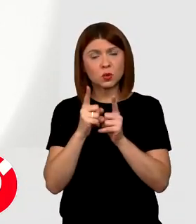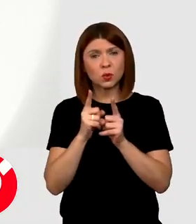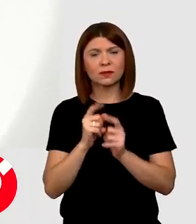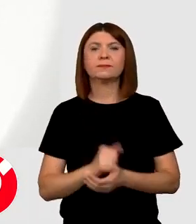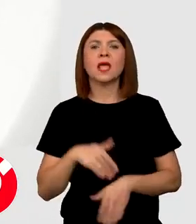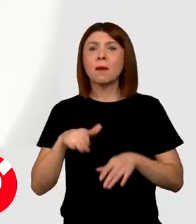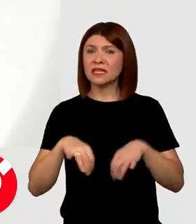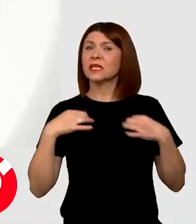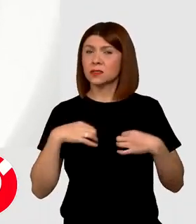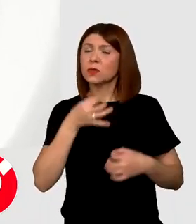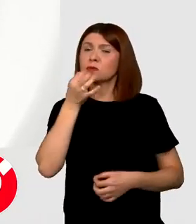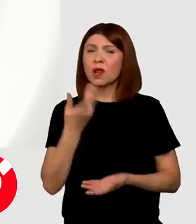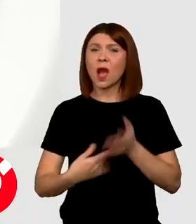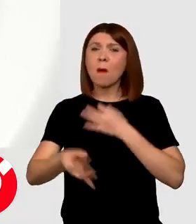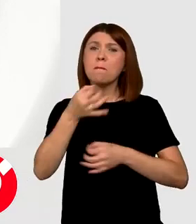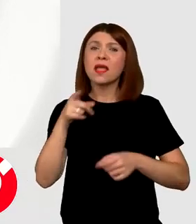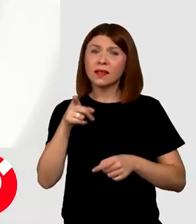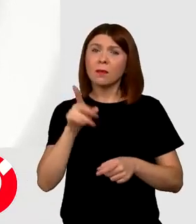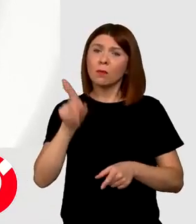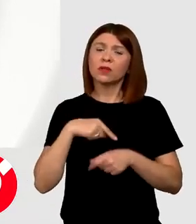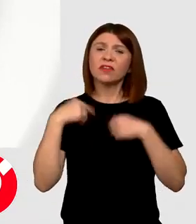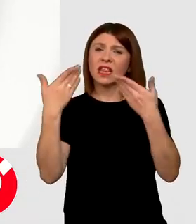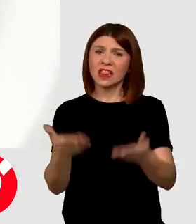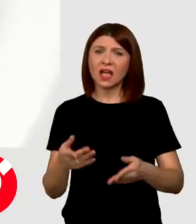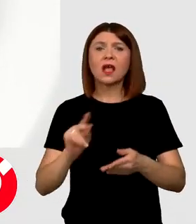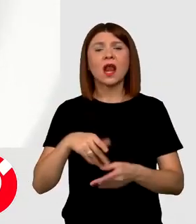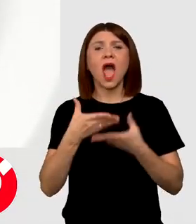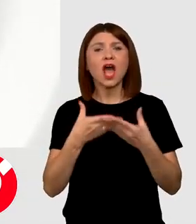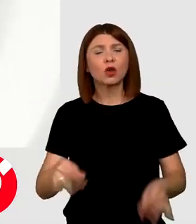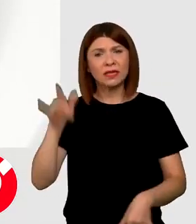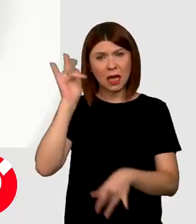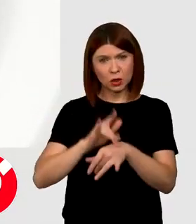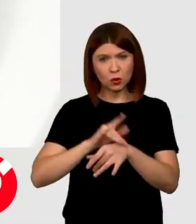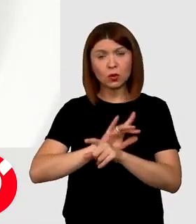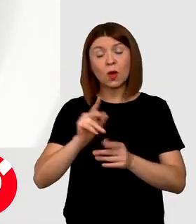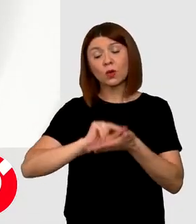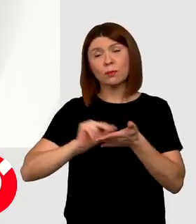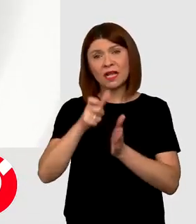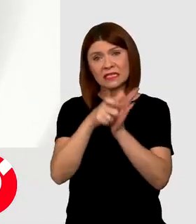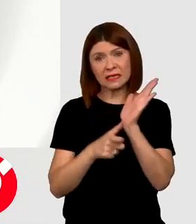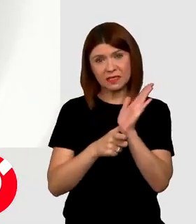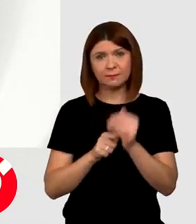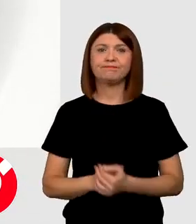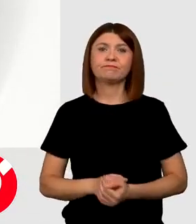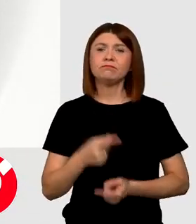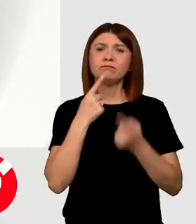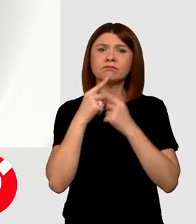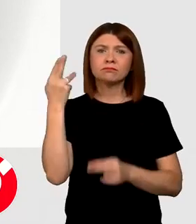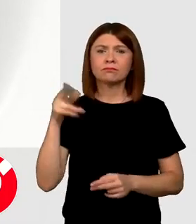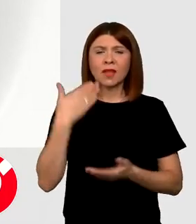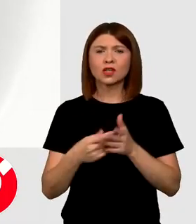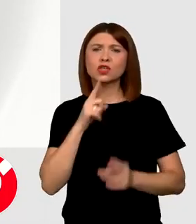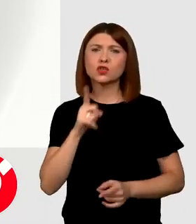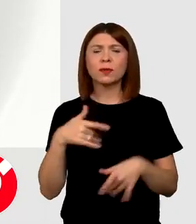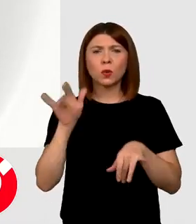ambulatoriu. Ministerul Sănătății spune că medicamentul va putea fi eliberat la recomandarea medicului doar cu prescripție medicală. Discut în continuare